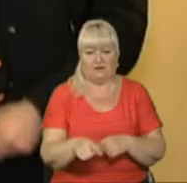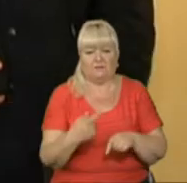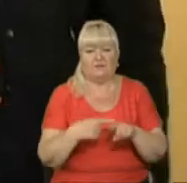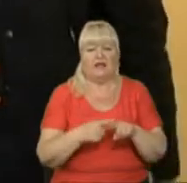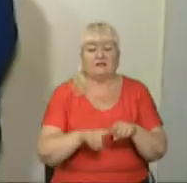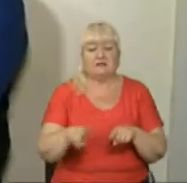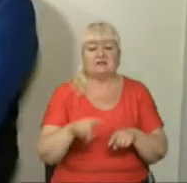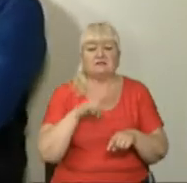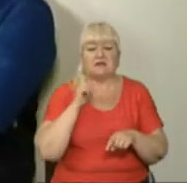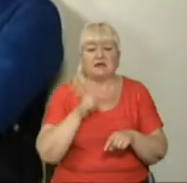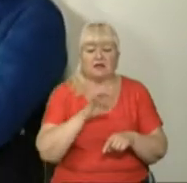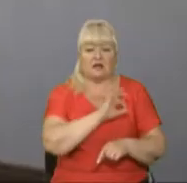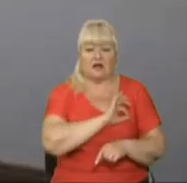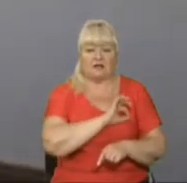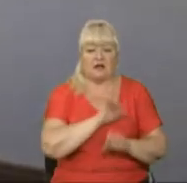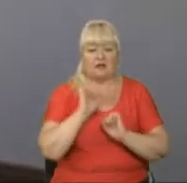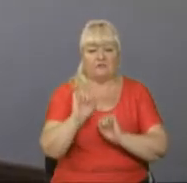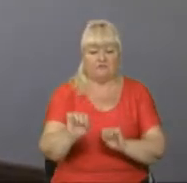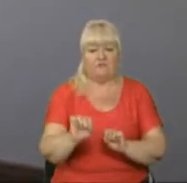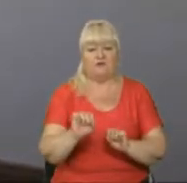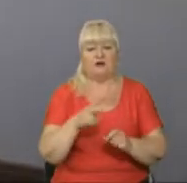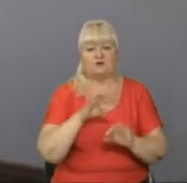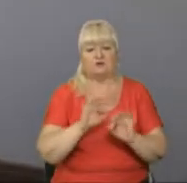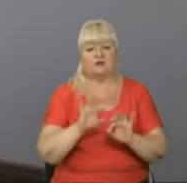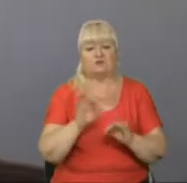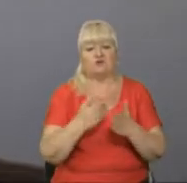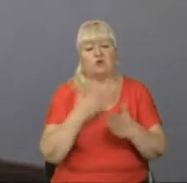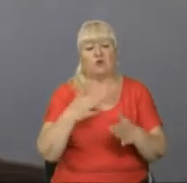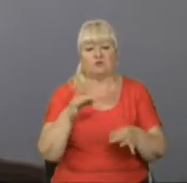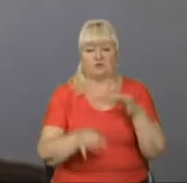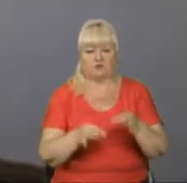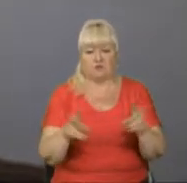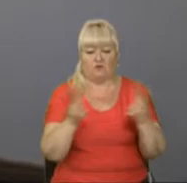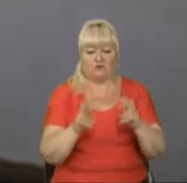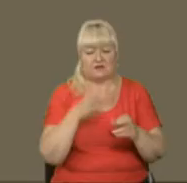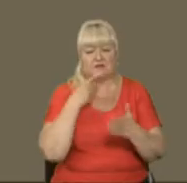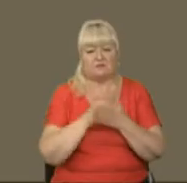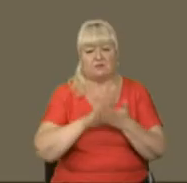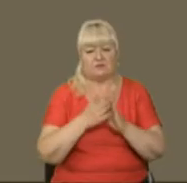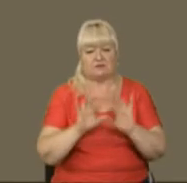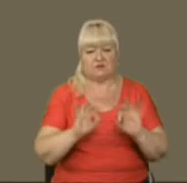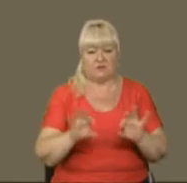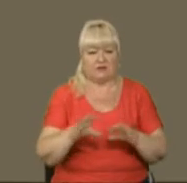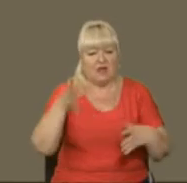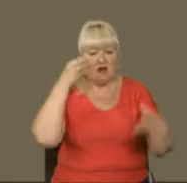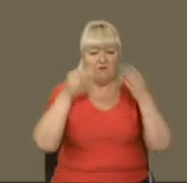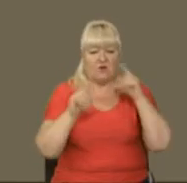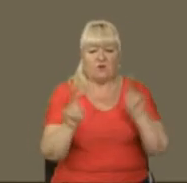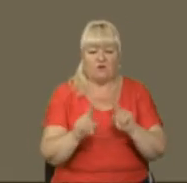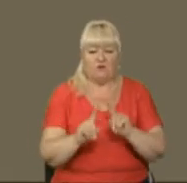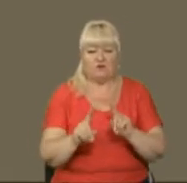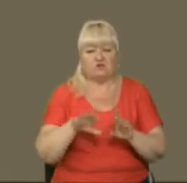підозрюваних коментували цю справу лише у період досудового розслідування. Свою позицію пояснюють. Враховуючи те, що